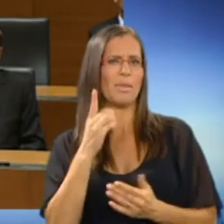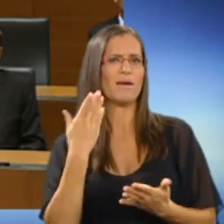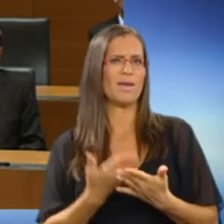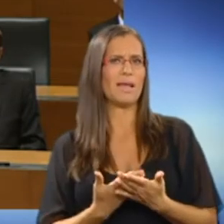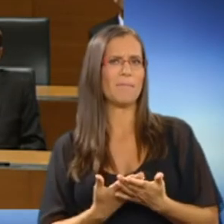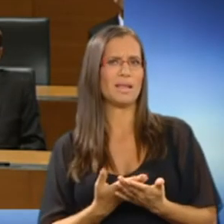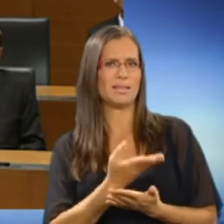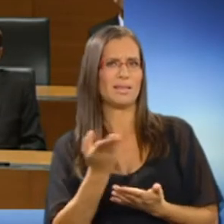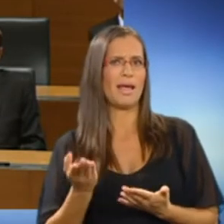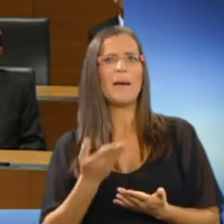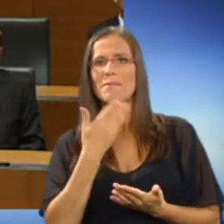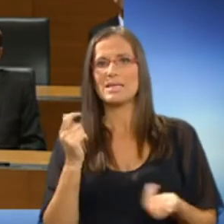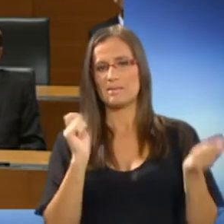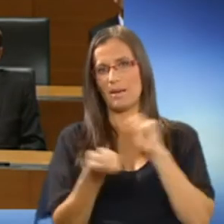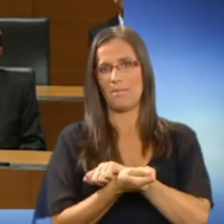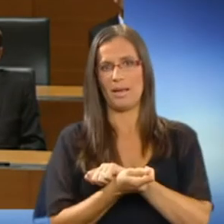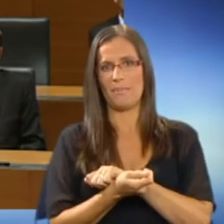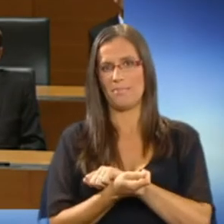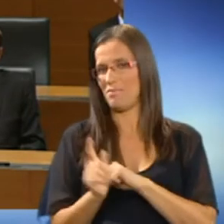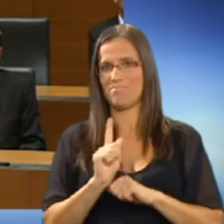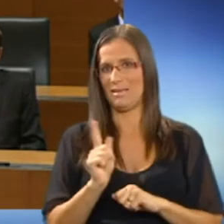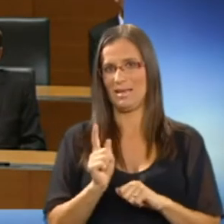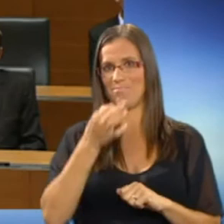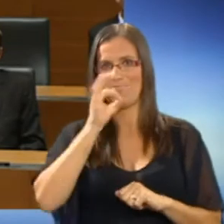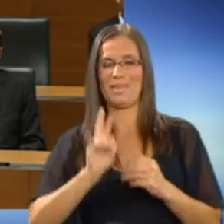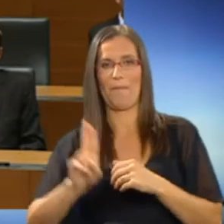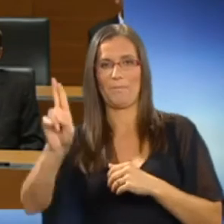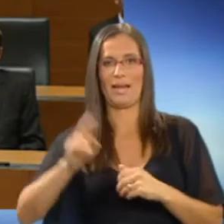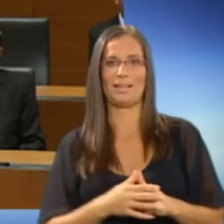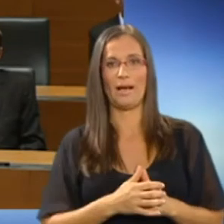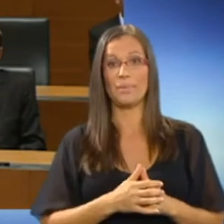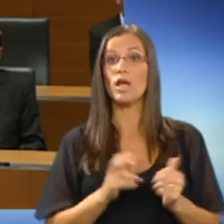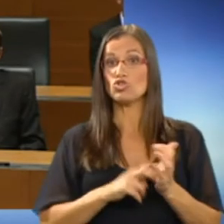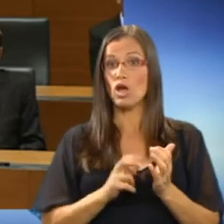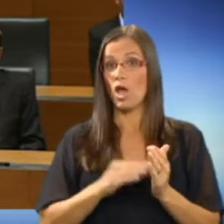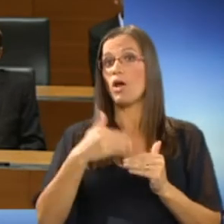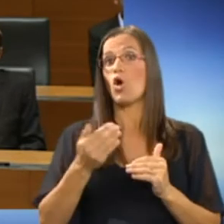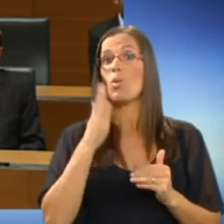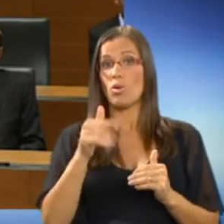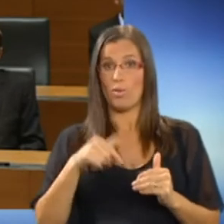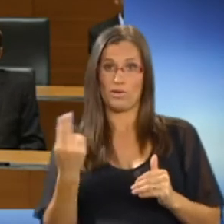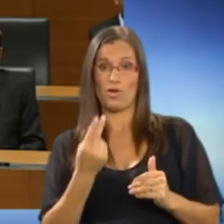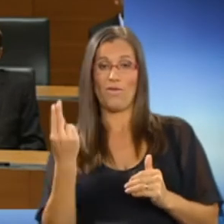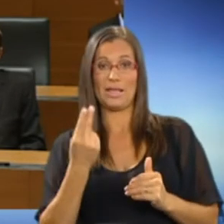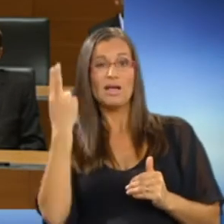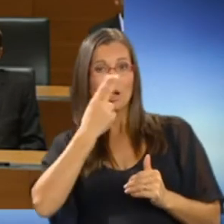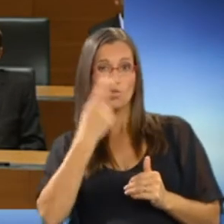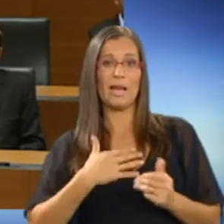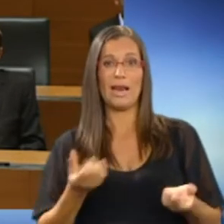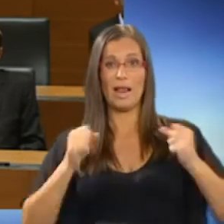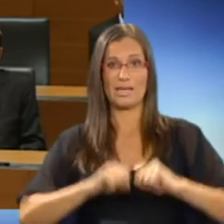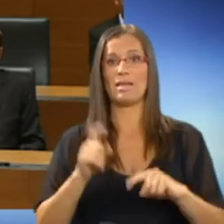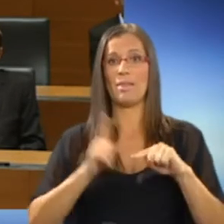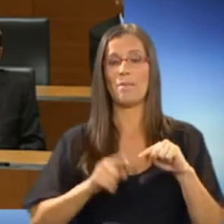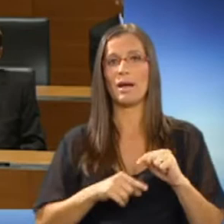vremite, brez spremenb ni napredka. Še le, ko bomo se v Sloveniji zavedli lastnih napak,